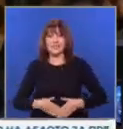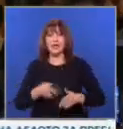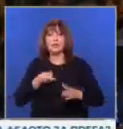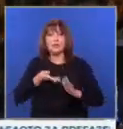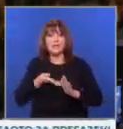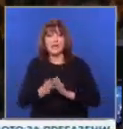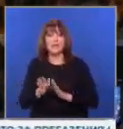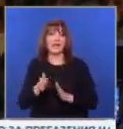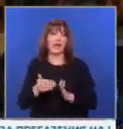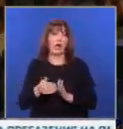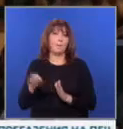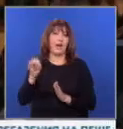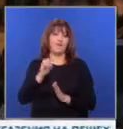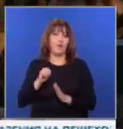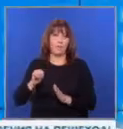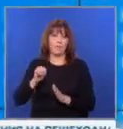тръгнали към Европа.